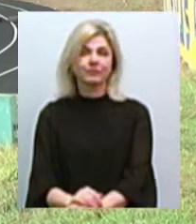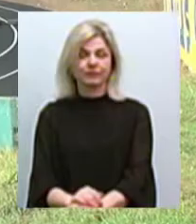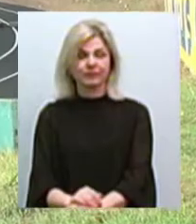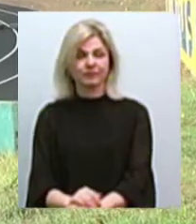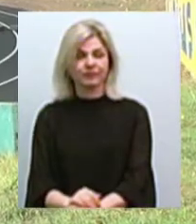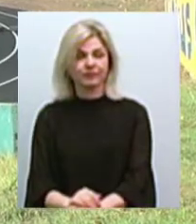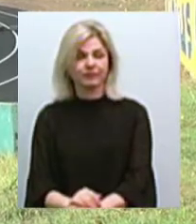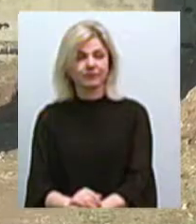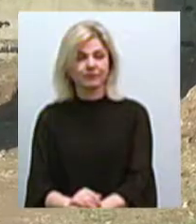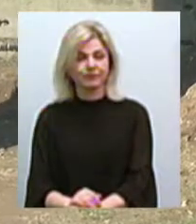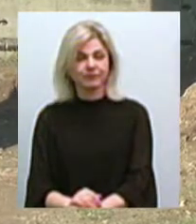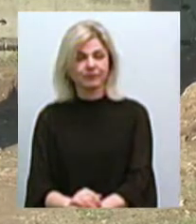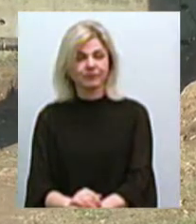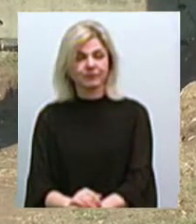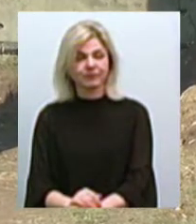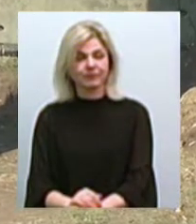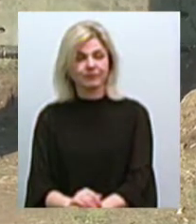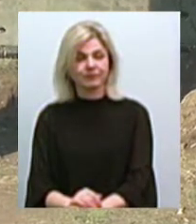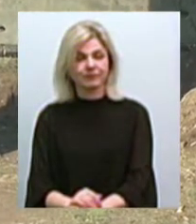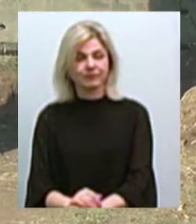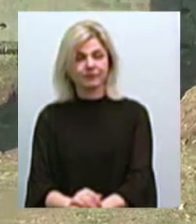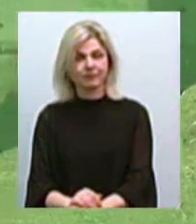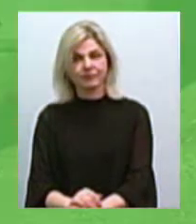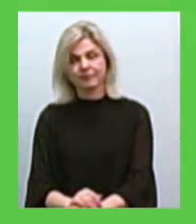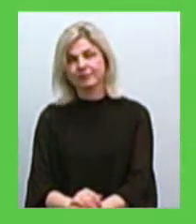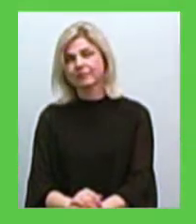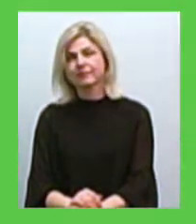Гордієнко, Ігор Чорний, новини на Суспільному, Миколаїв.